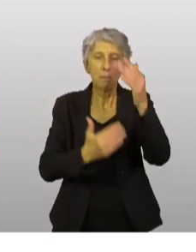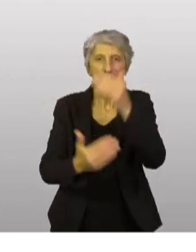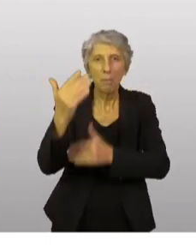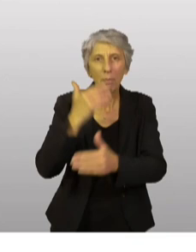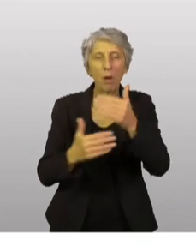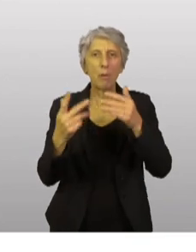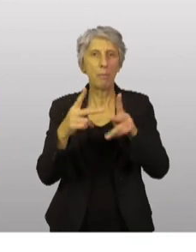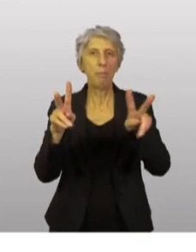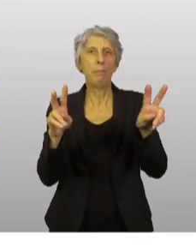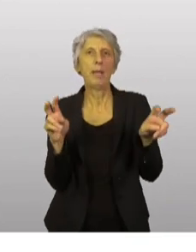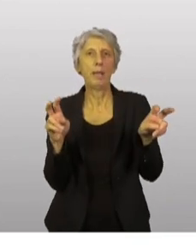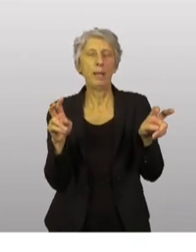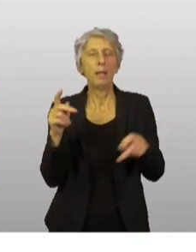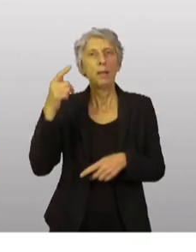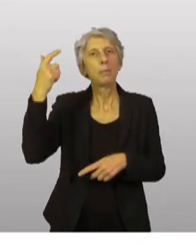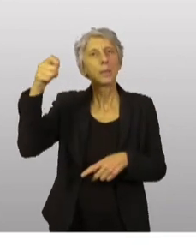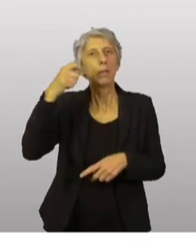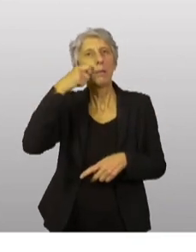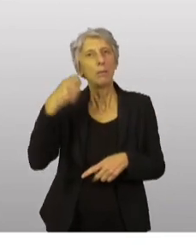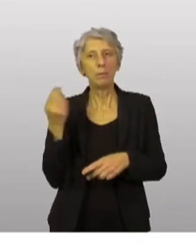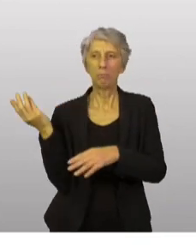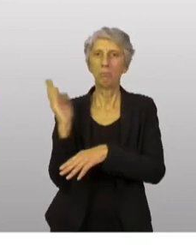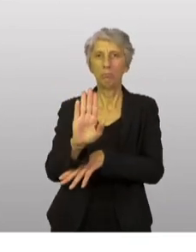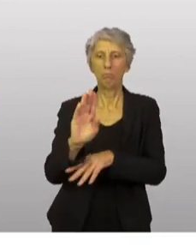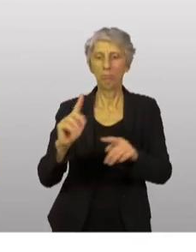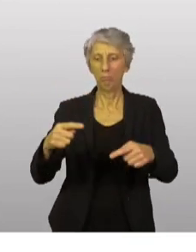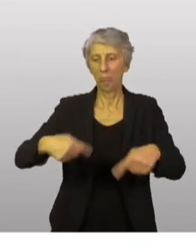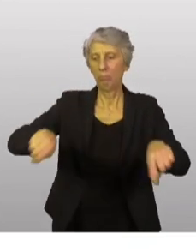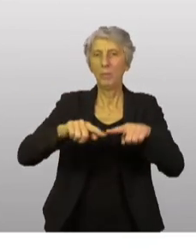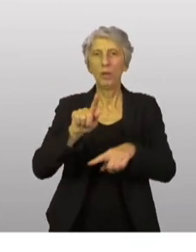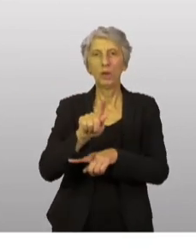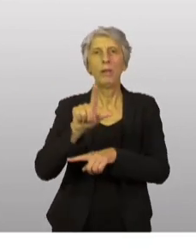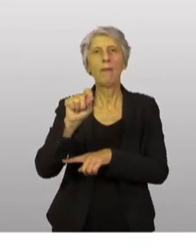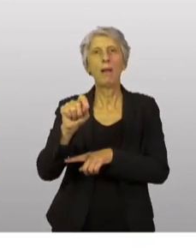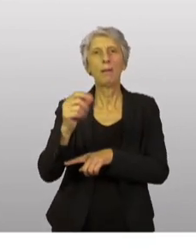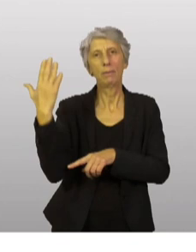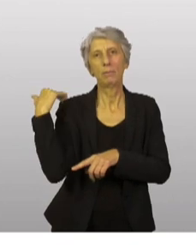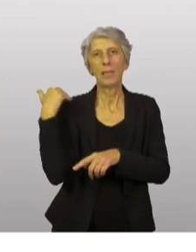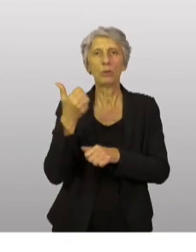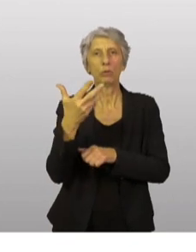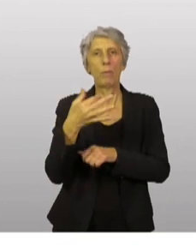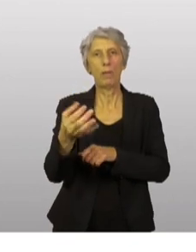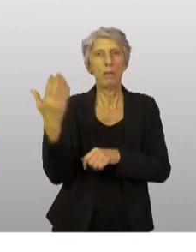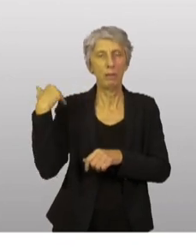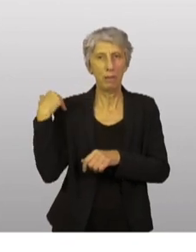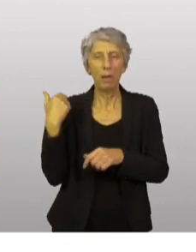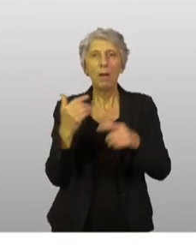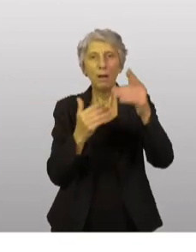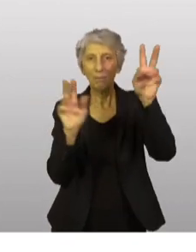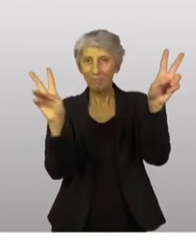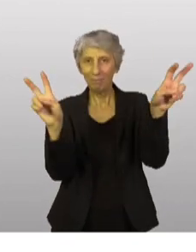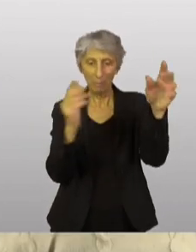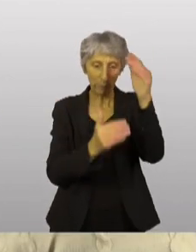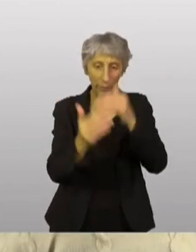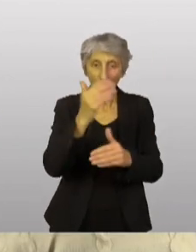paix présenté par le président Zelensky au G20 il y a quelques semaines. Et dans le mot plan de paix, dans